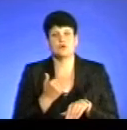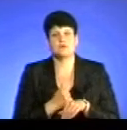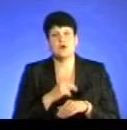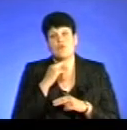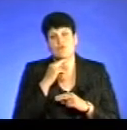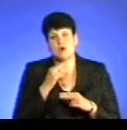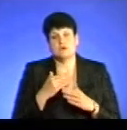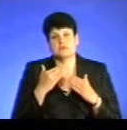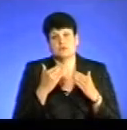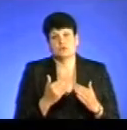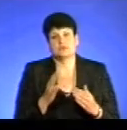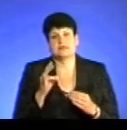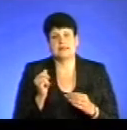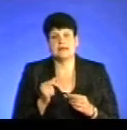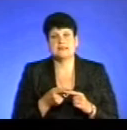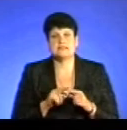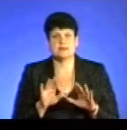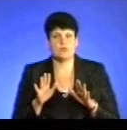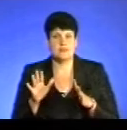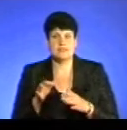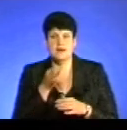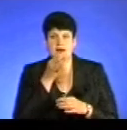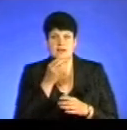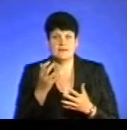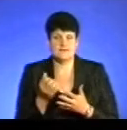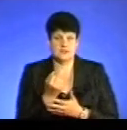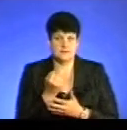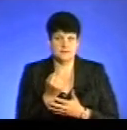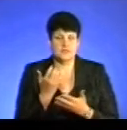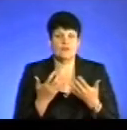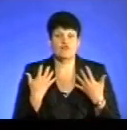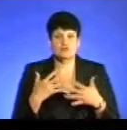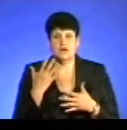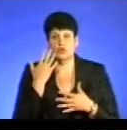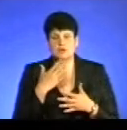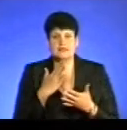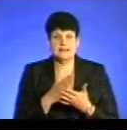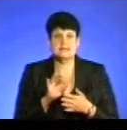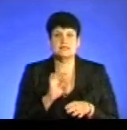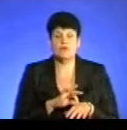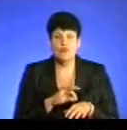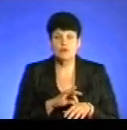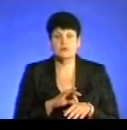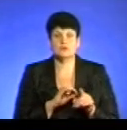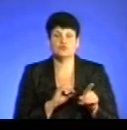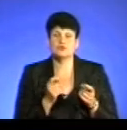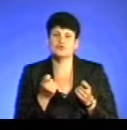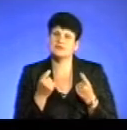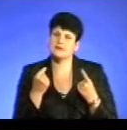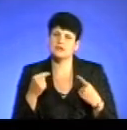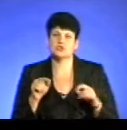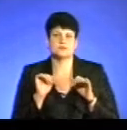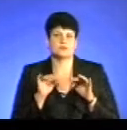акцентуємо на оці моменти, на ранні виявлення, тому що вже коли є власне захворювання, тоді вже трошки інші